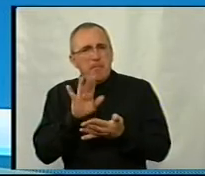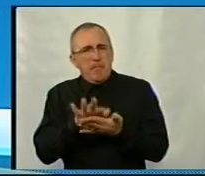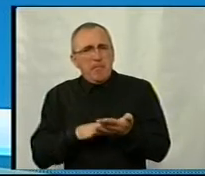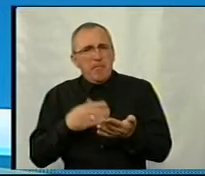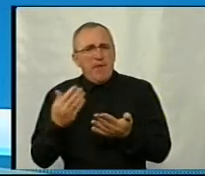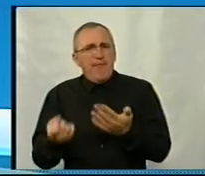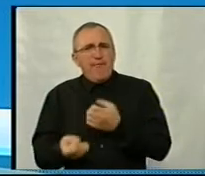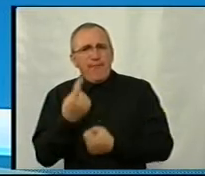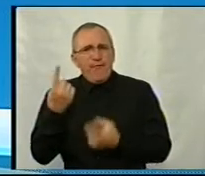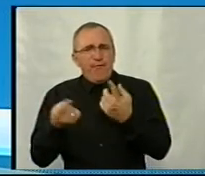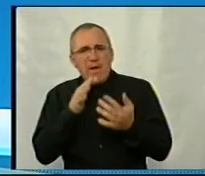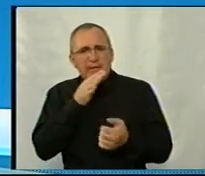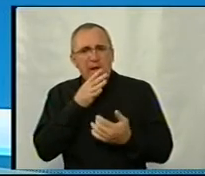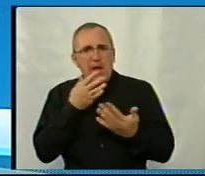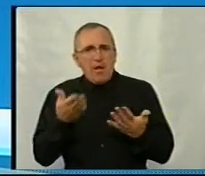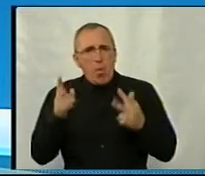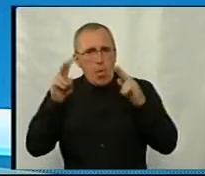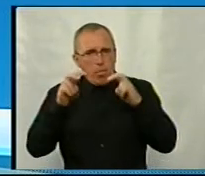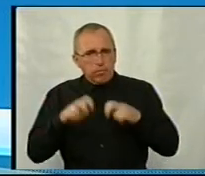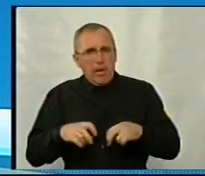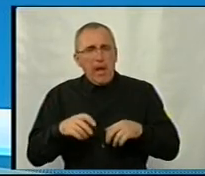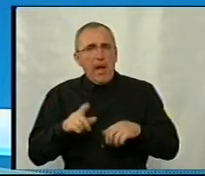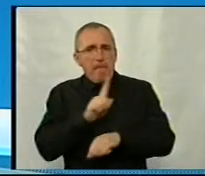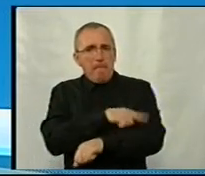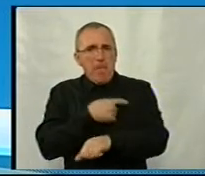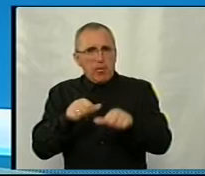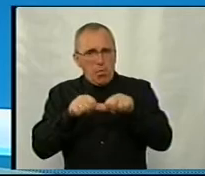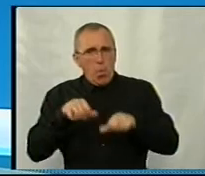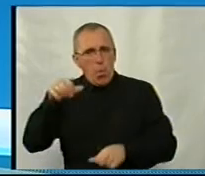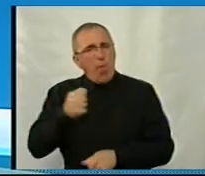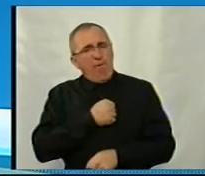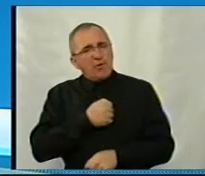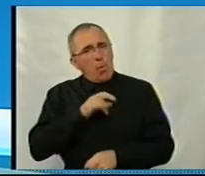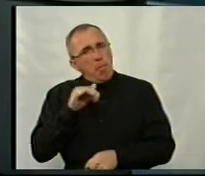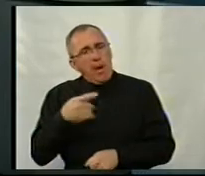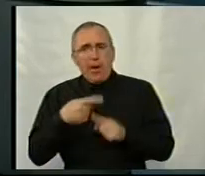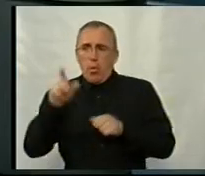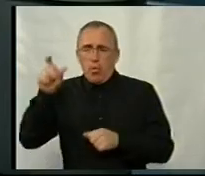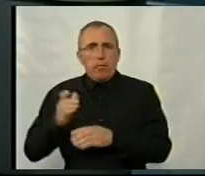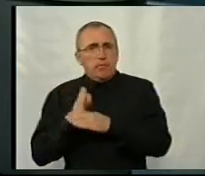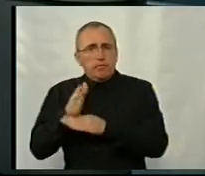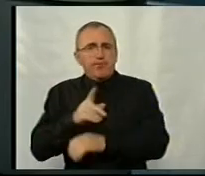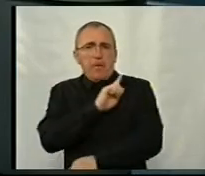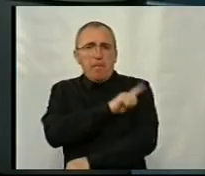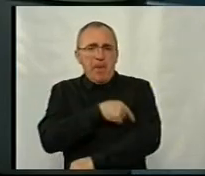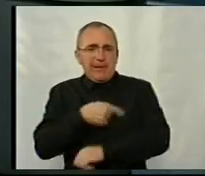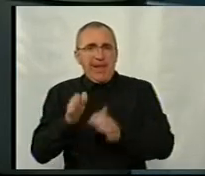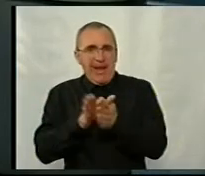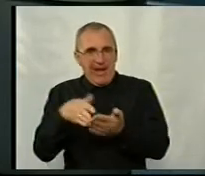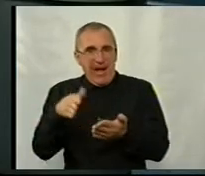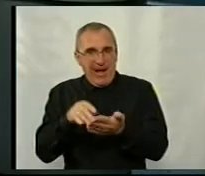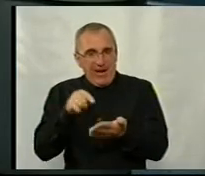виявляється вже на стадії обстеження медкомісію у військоматі? Чи людина приходить вже з медичною карткою, а там